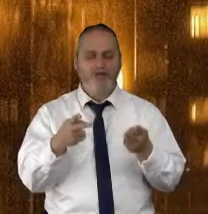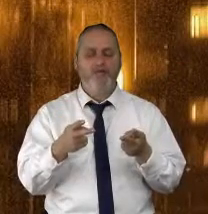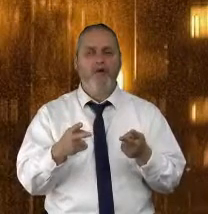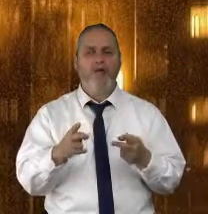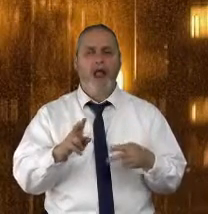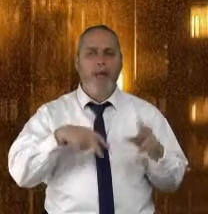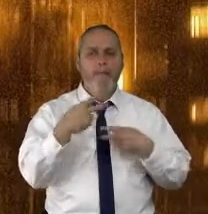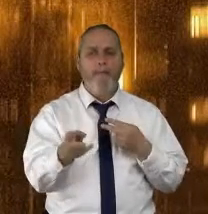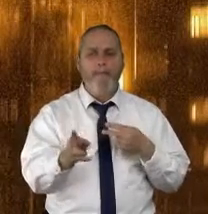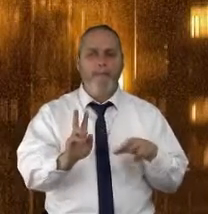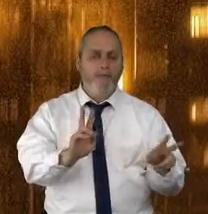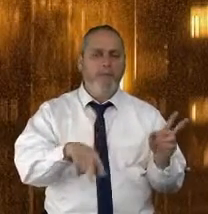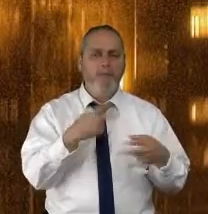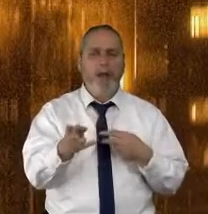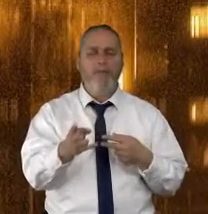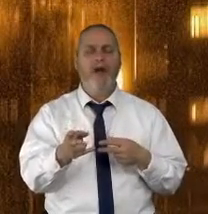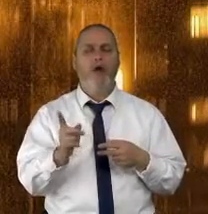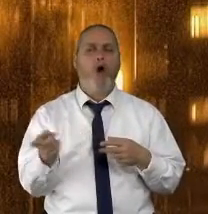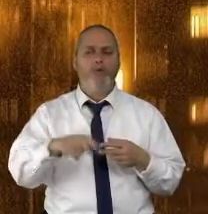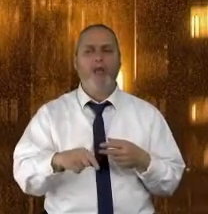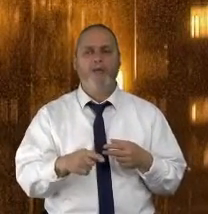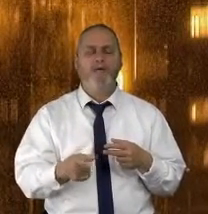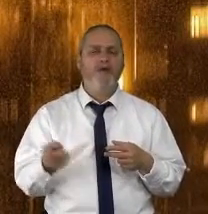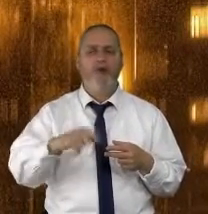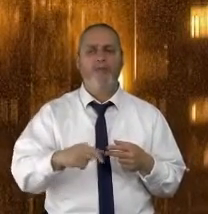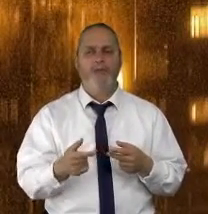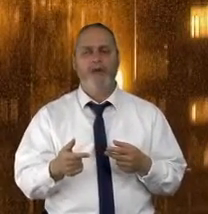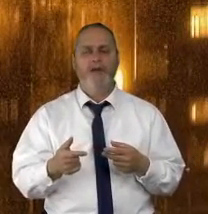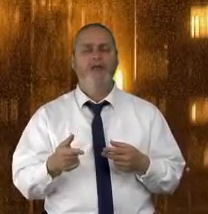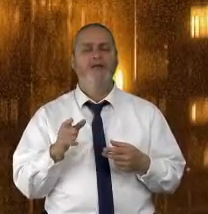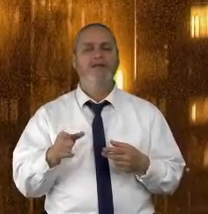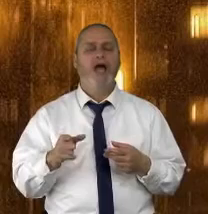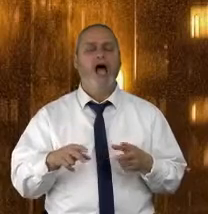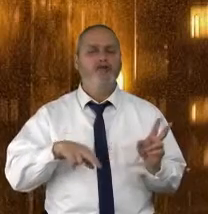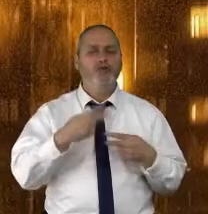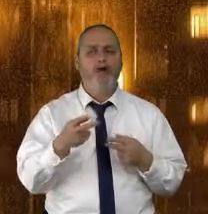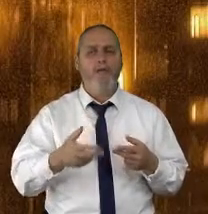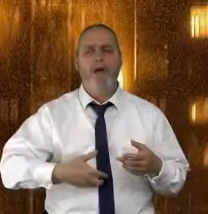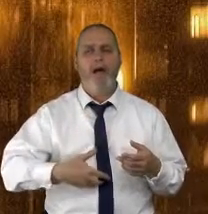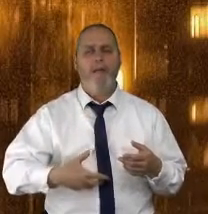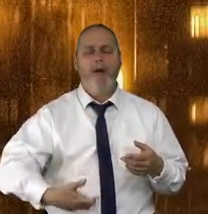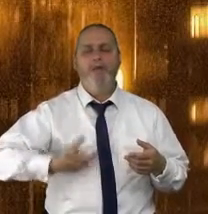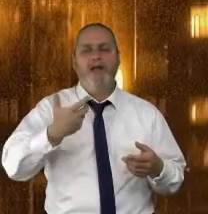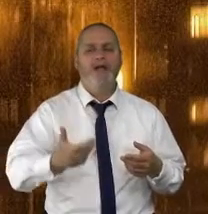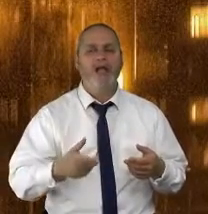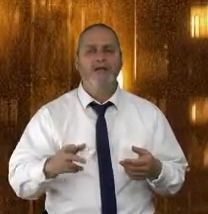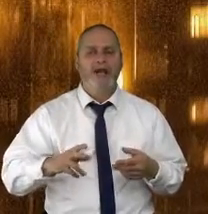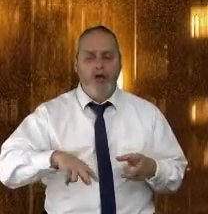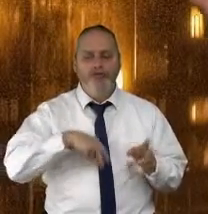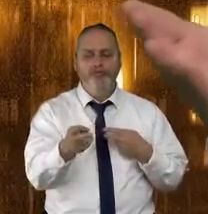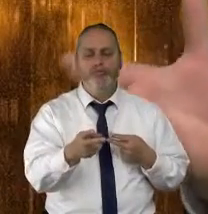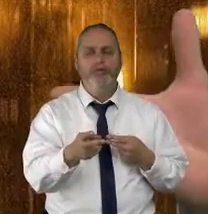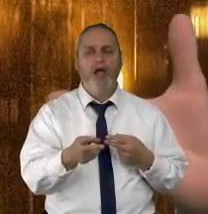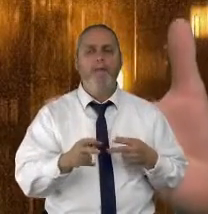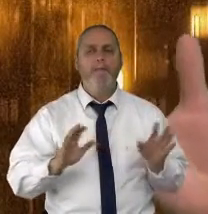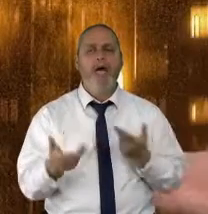לאופי, והאדם נעשה עוד פעם ועוד פעם מגיב מהמותן. מגיב במיידי. אימפולסיבי